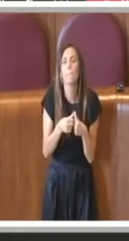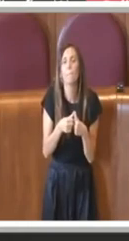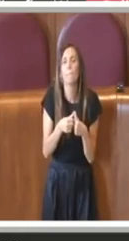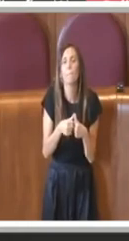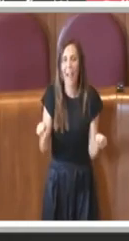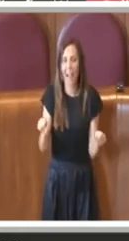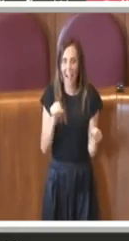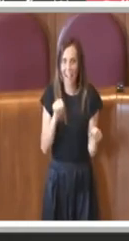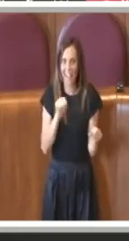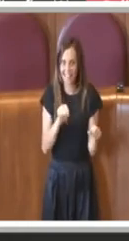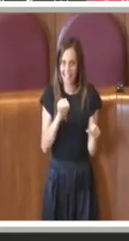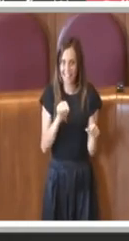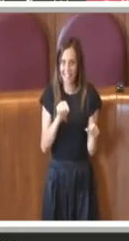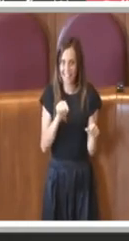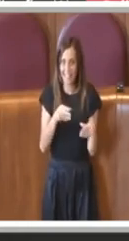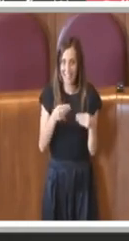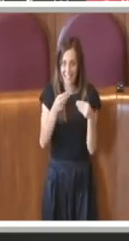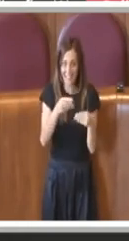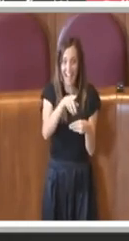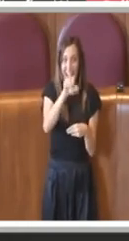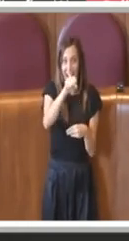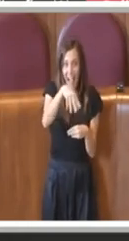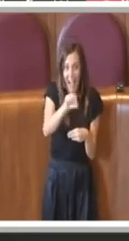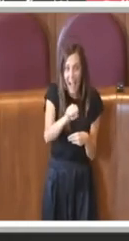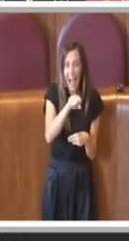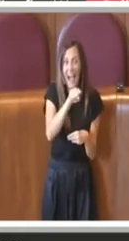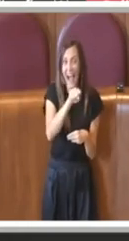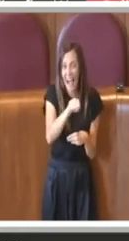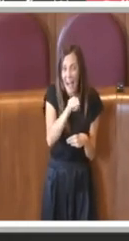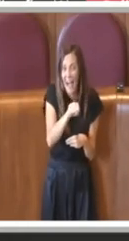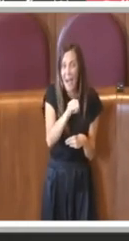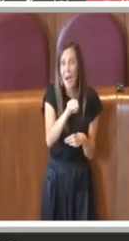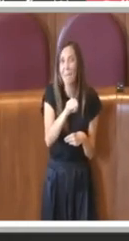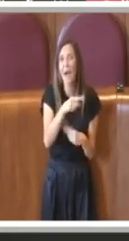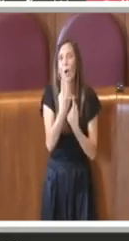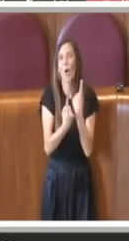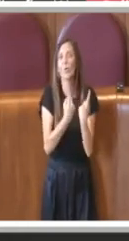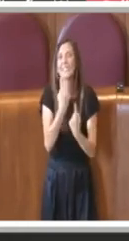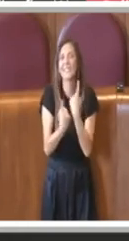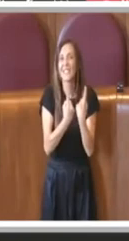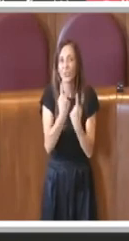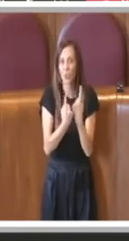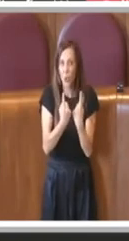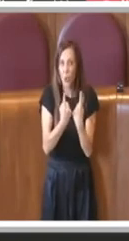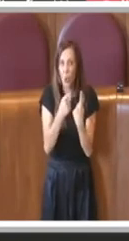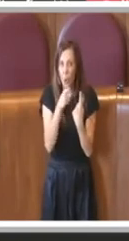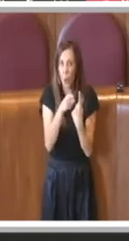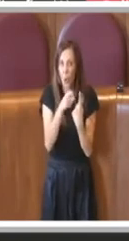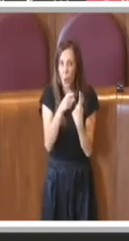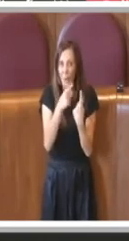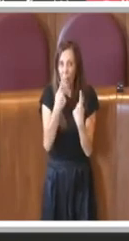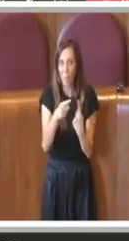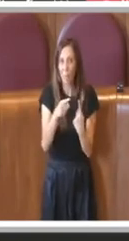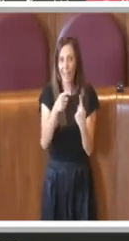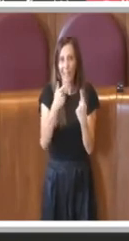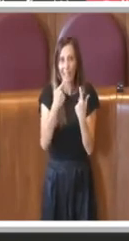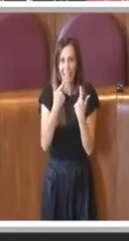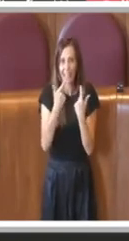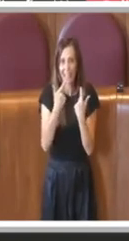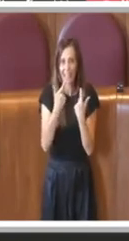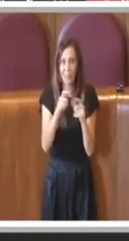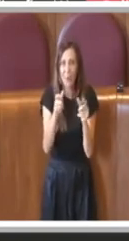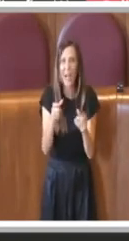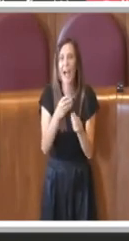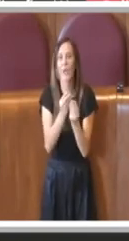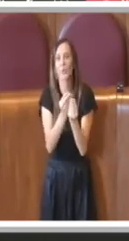sì mettere in condizione AMA di approvare i bilanci che è una condizione sine qua non per riuscire a sbloccare determinate situazioni